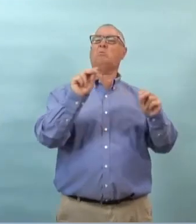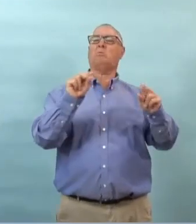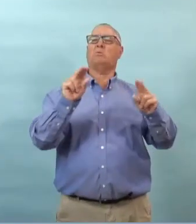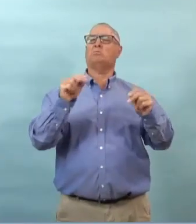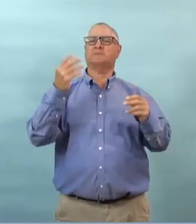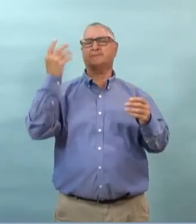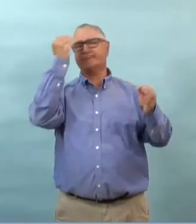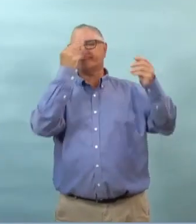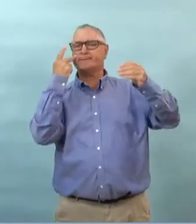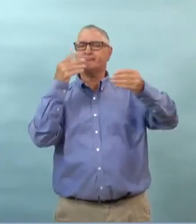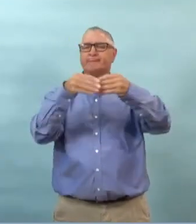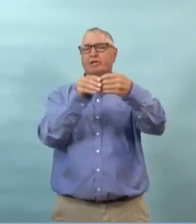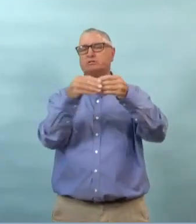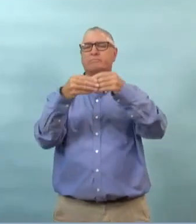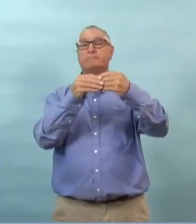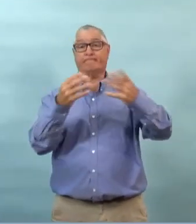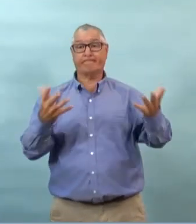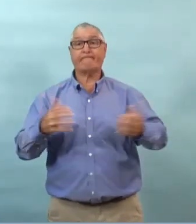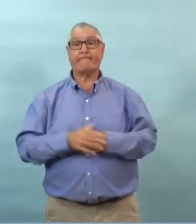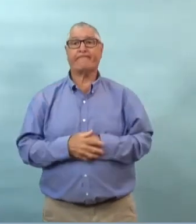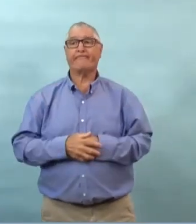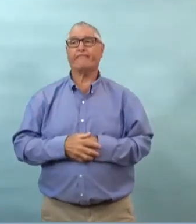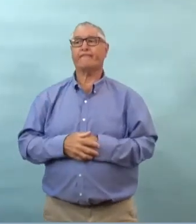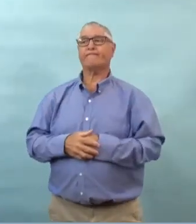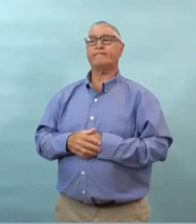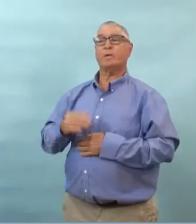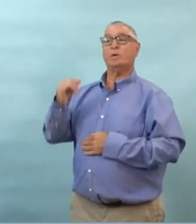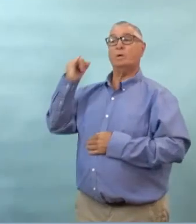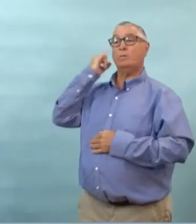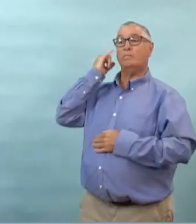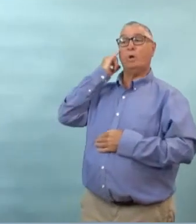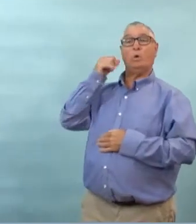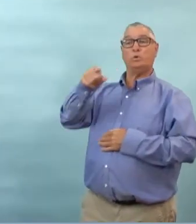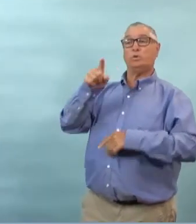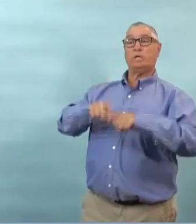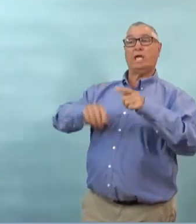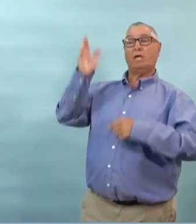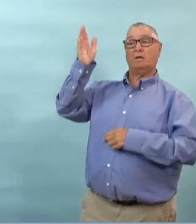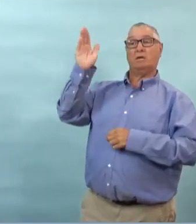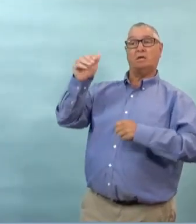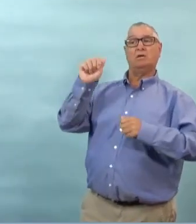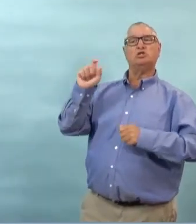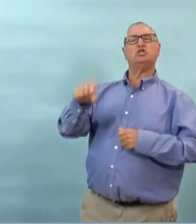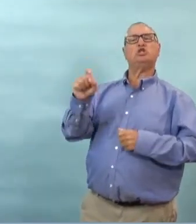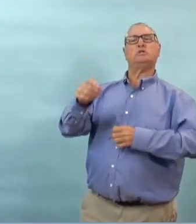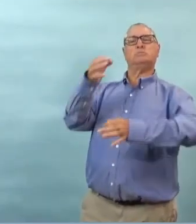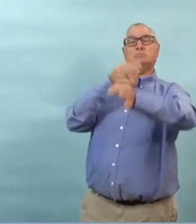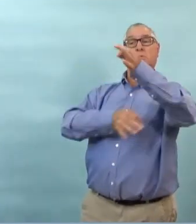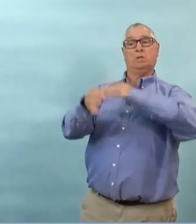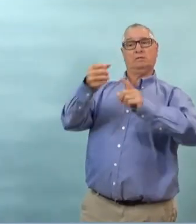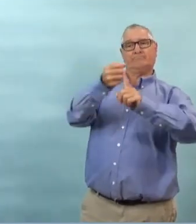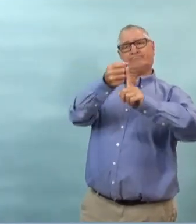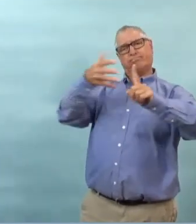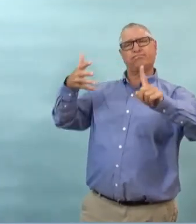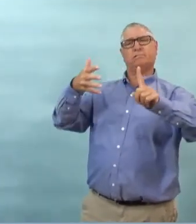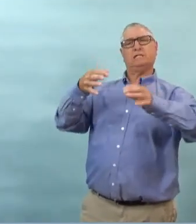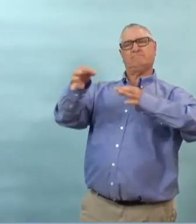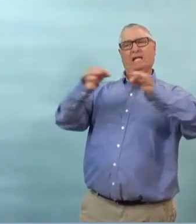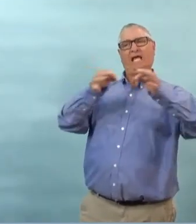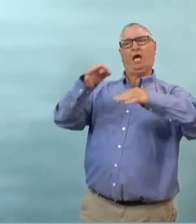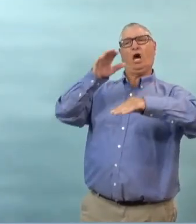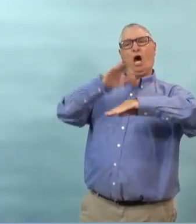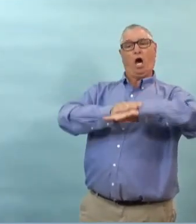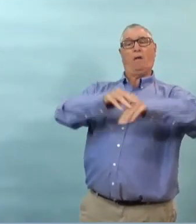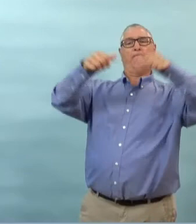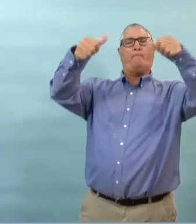renseignements possibles à tout moment donc on va repenser à ça si vous pouvez pas faire un point de presse est ce qu'on pourrait avoir un communiqué de presse avec